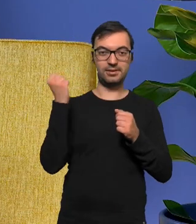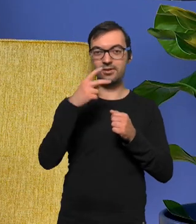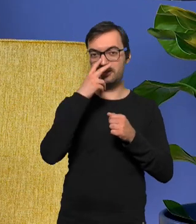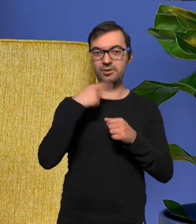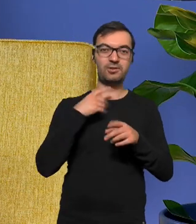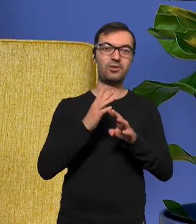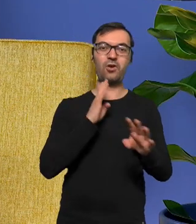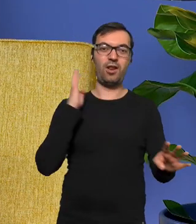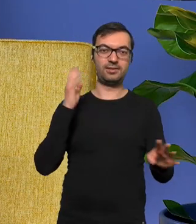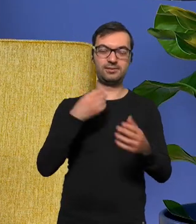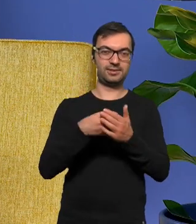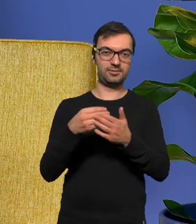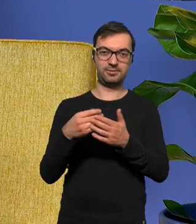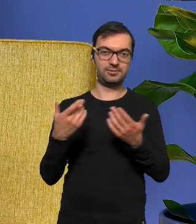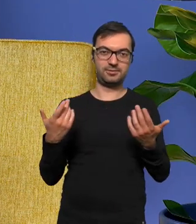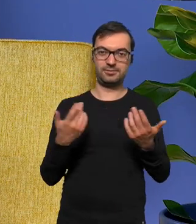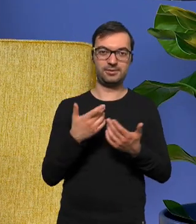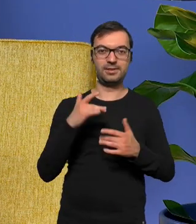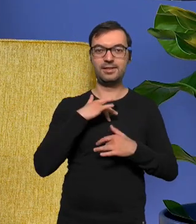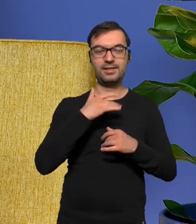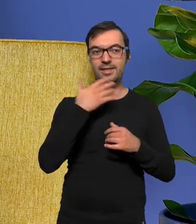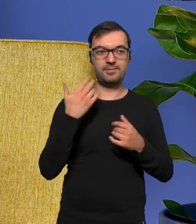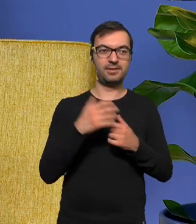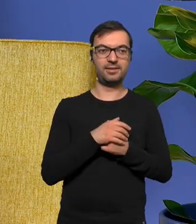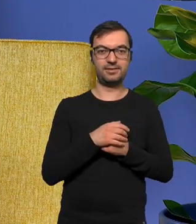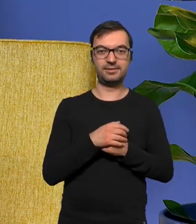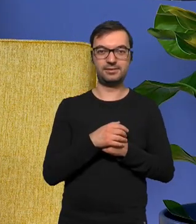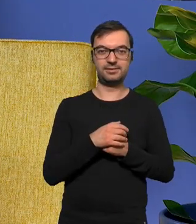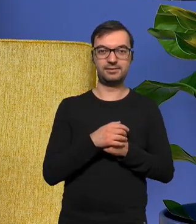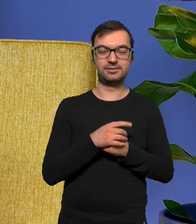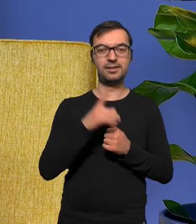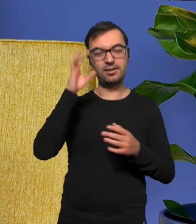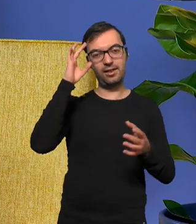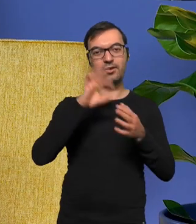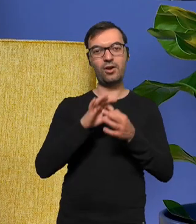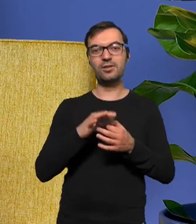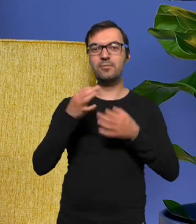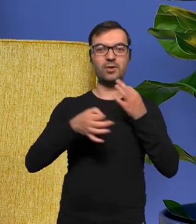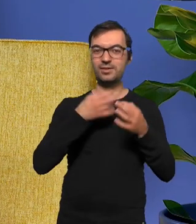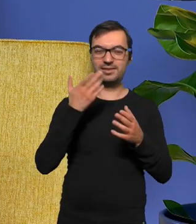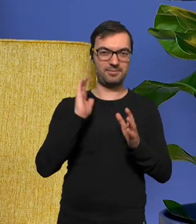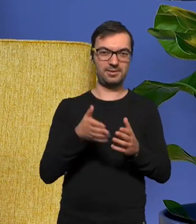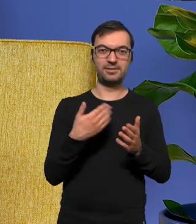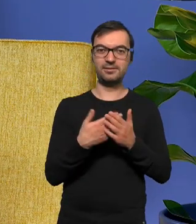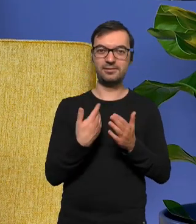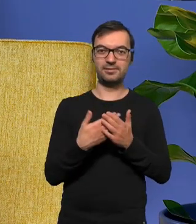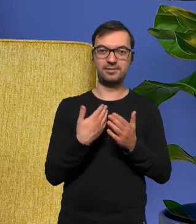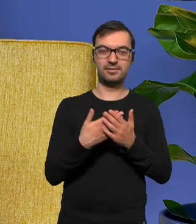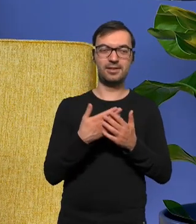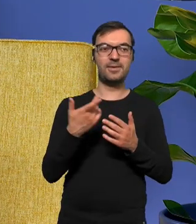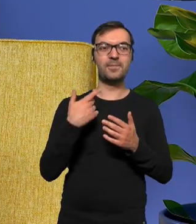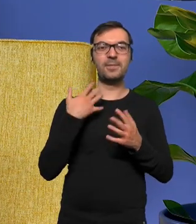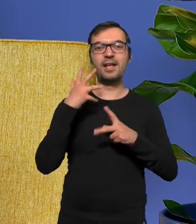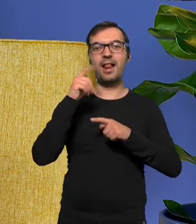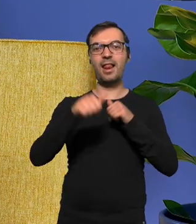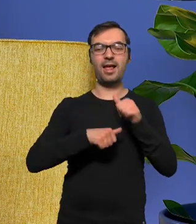kolejce to nie znajdziecie we mnie twarzy która jest skojarzona z utworami bo my gdzieś